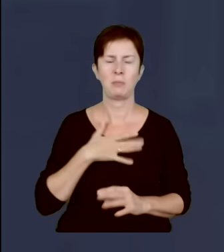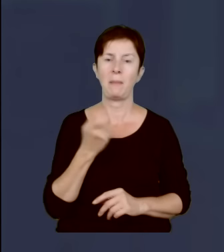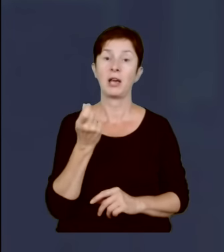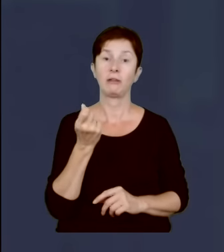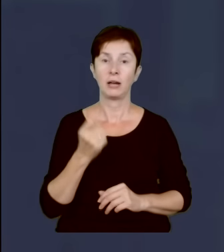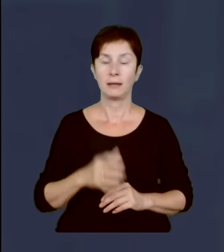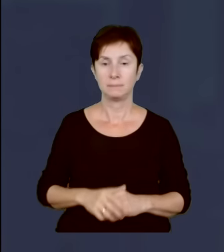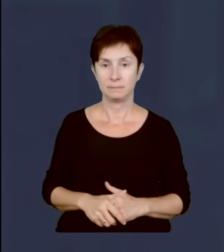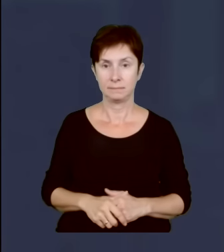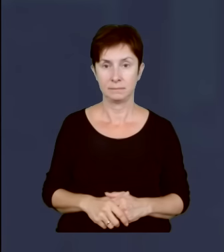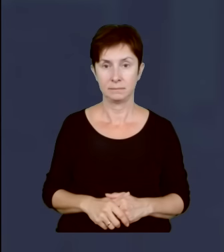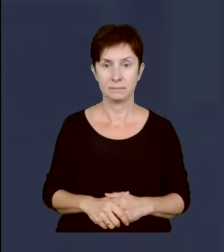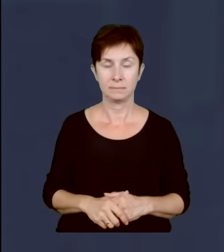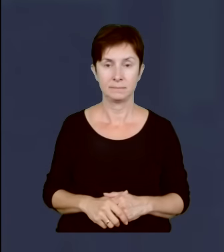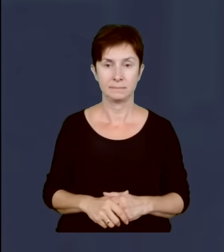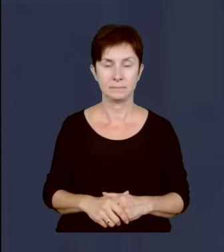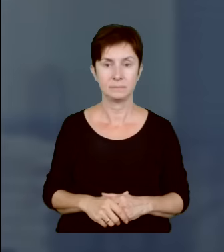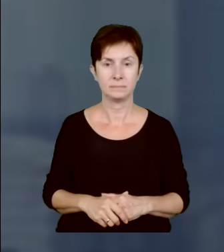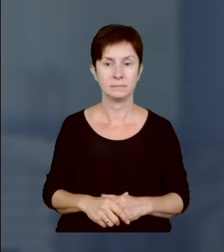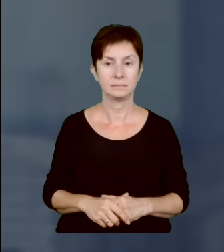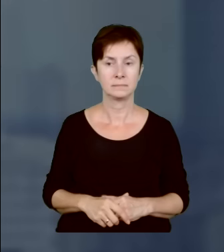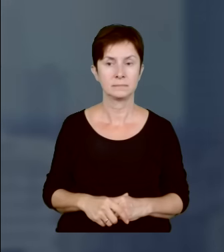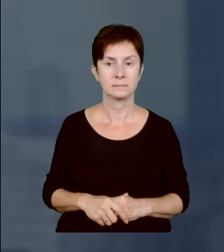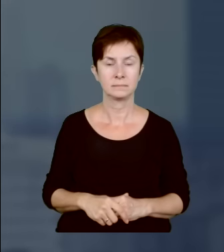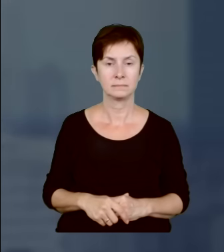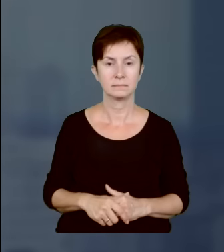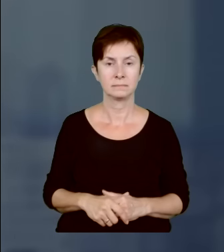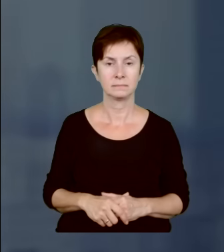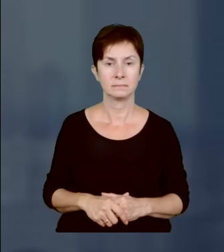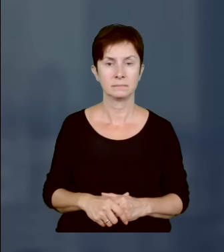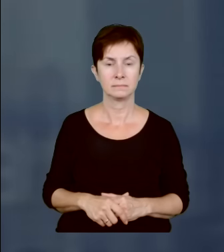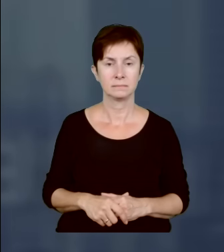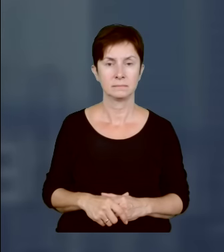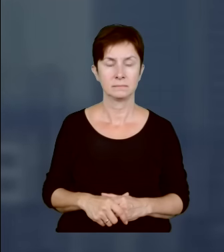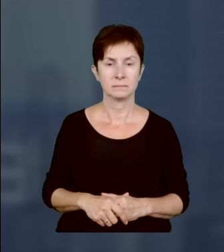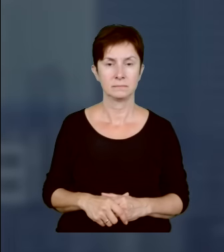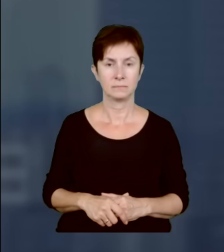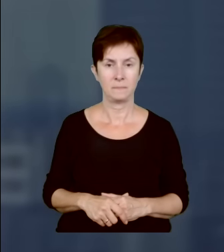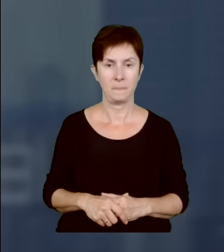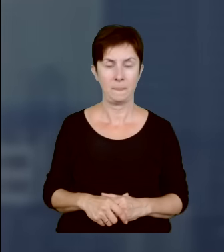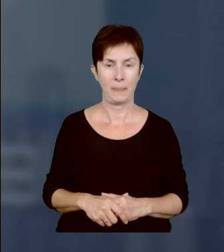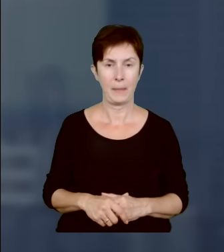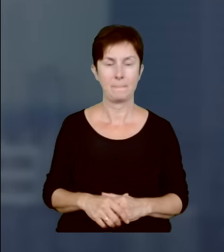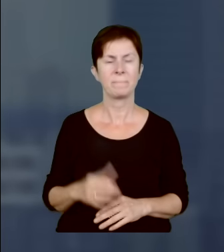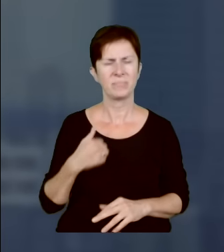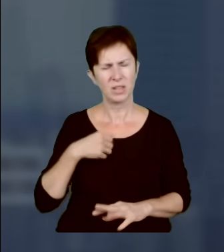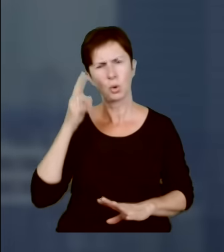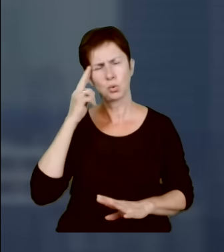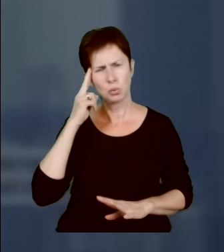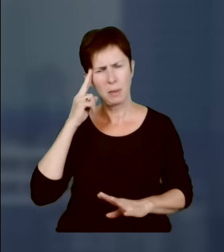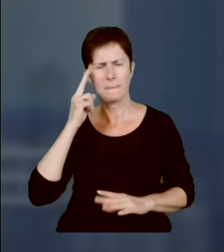panie ministrze, ja rozumiem, jestem w stanie zrozumieć polityczne walki,